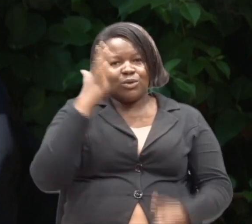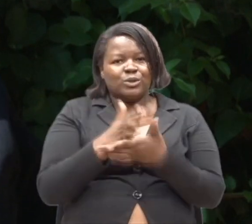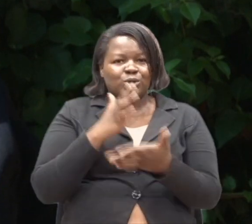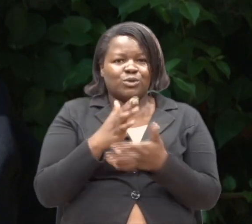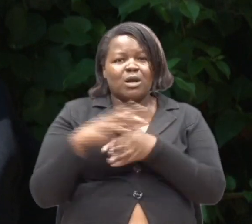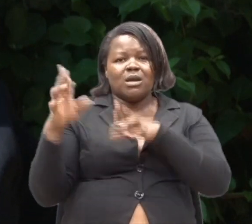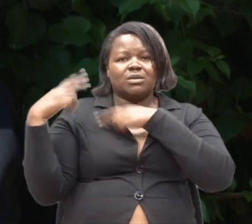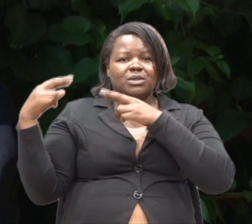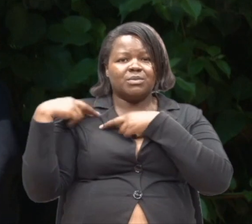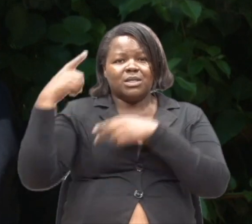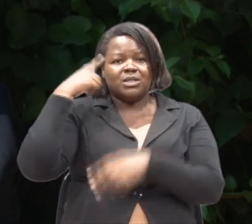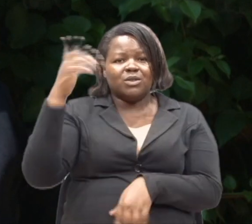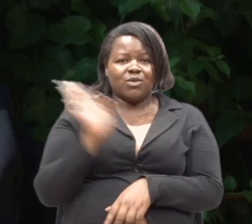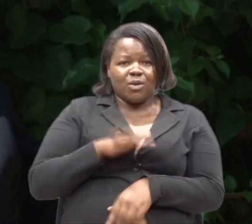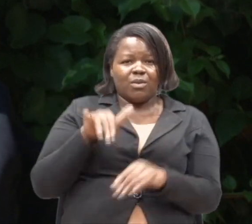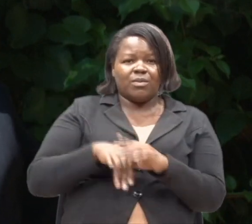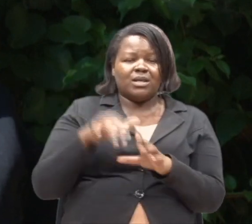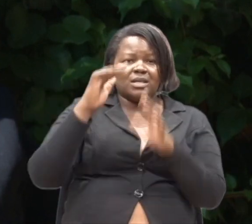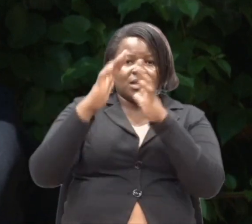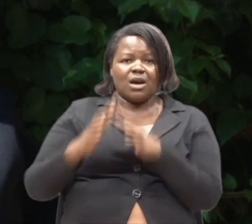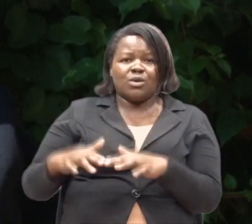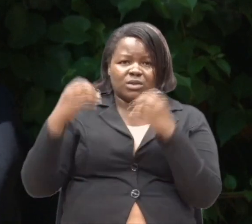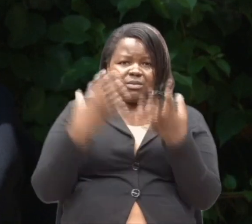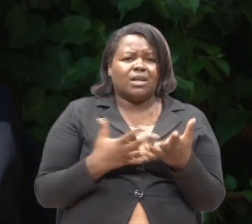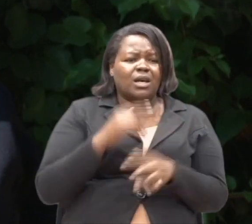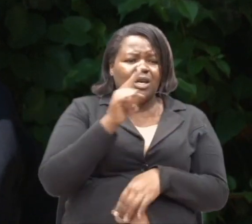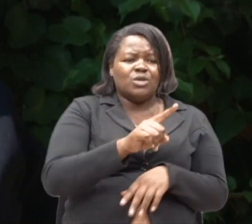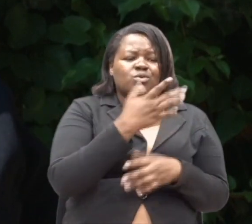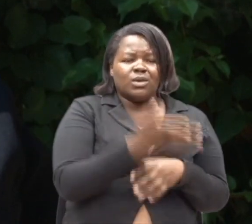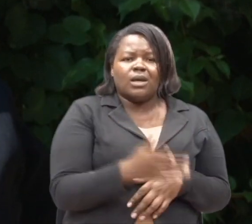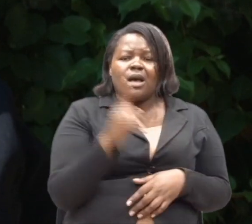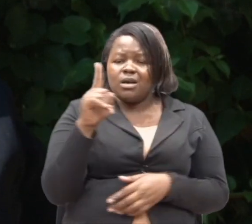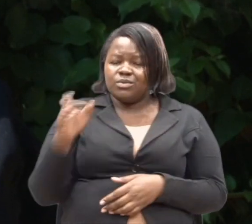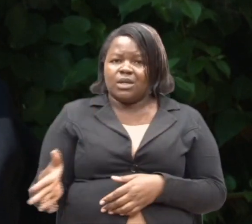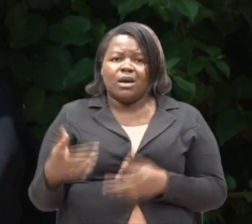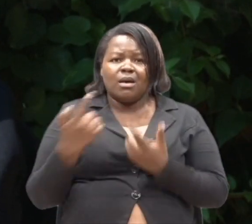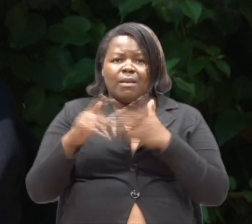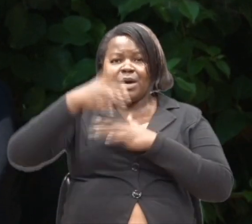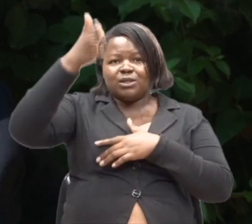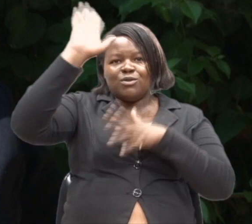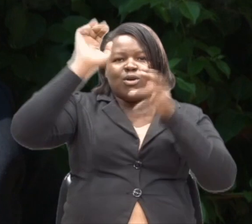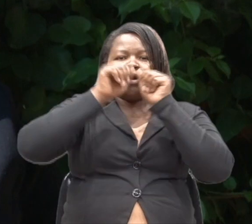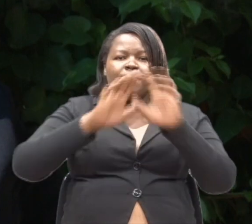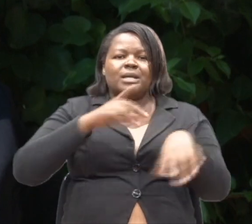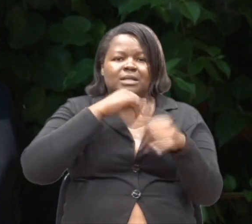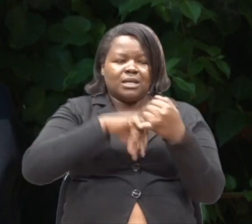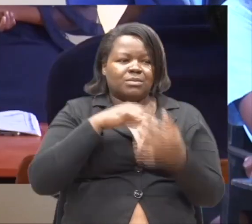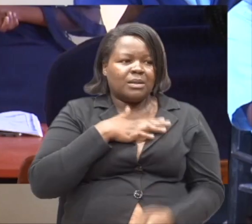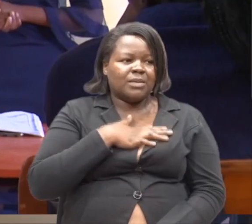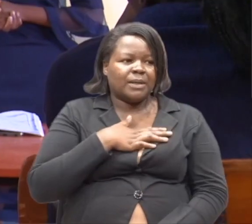muke kwa nyuba ni mingi. Niwee hapa, niwee pale. Na mungu waweze kumumbaliki.